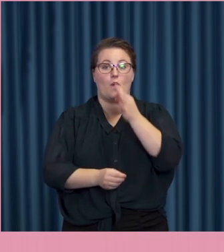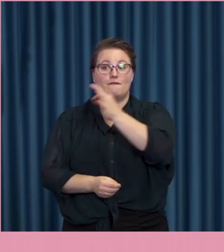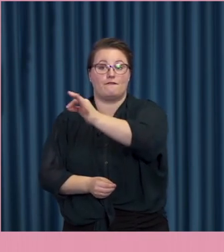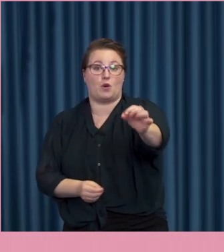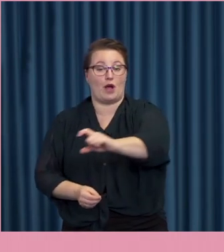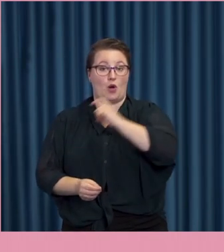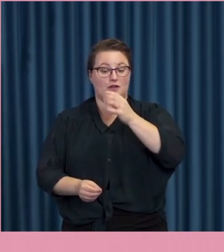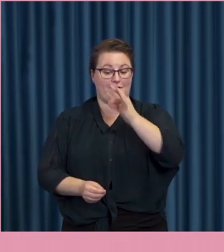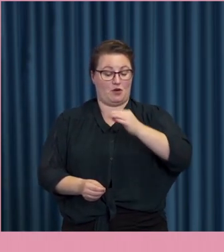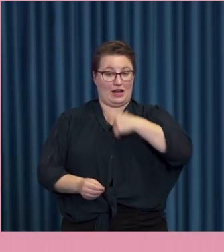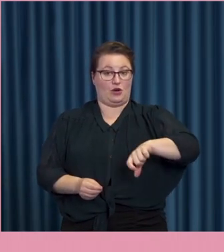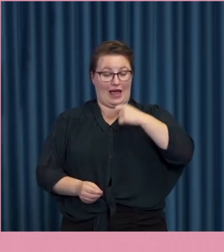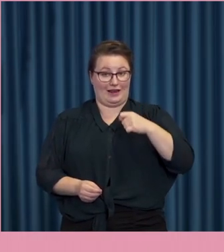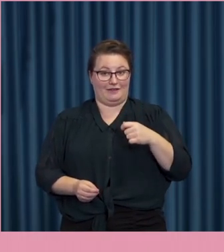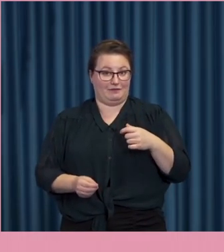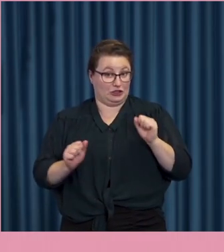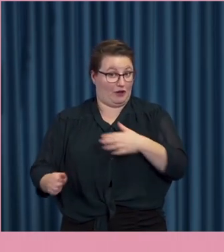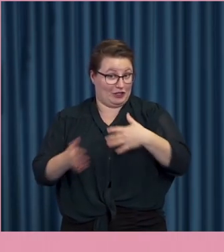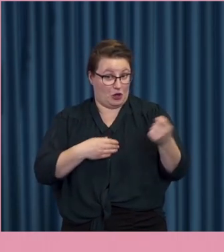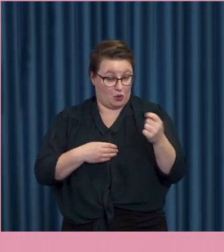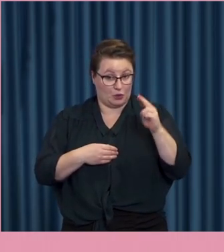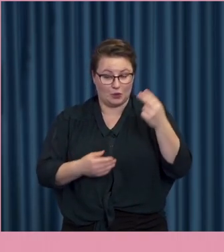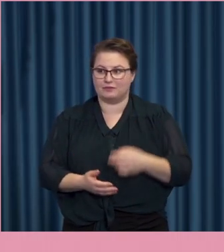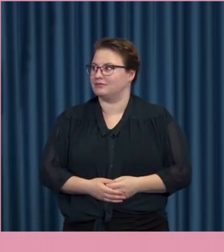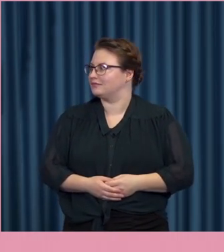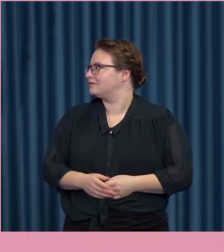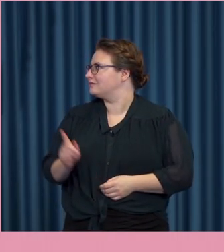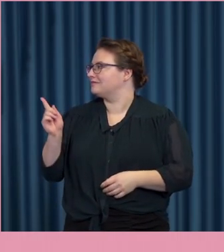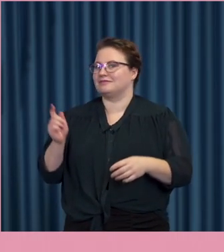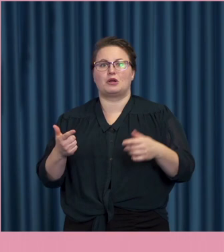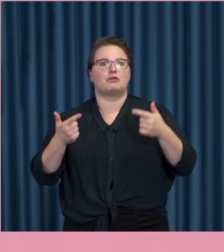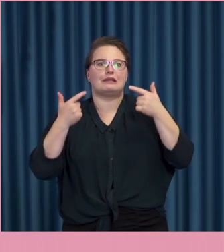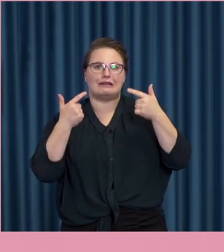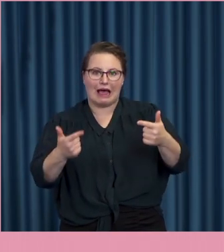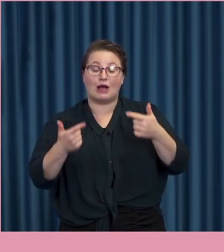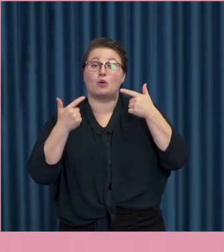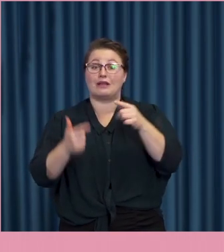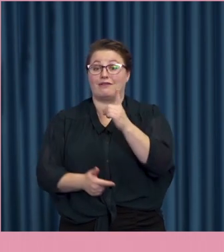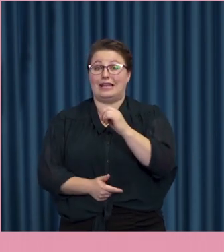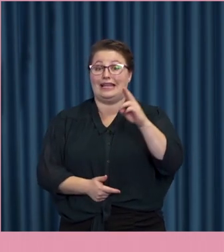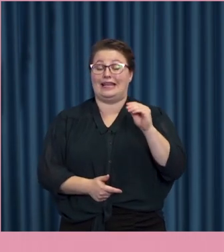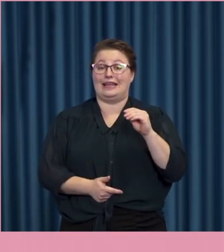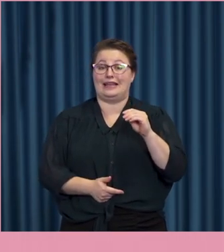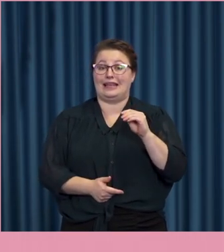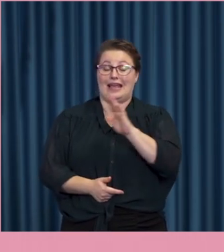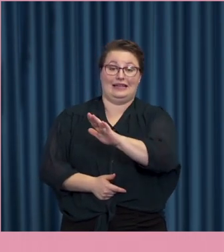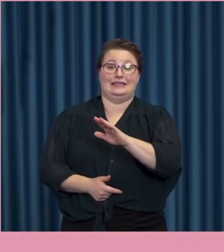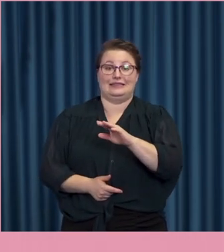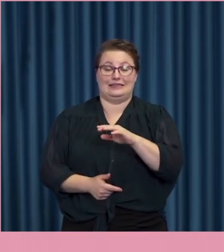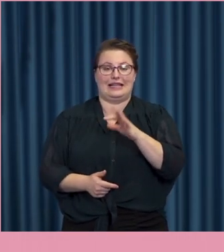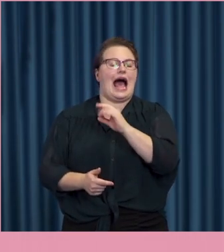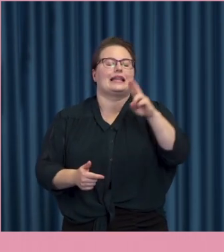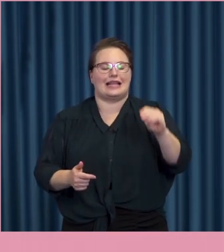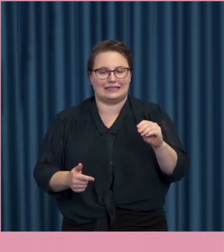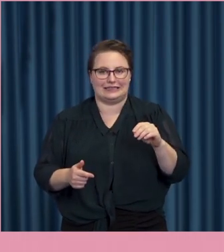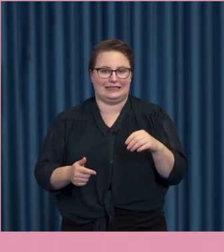Hej, för ett spännande anförande här precis innan. Det blir lätt att följa på den